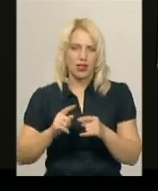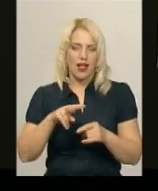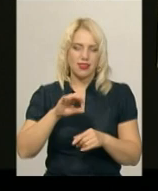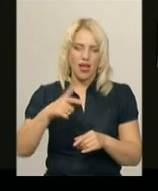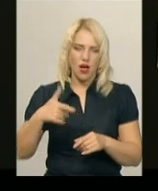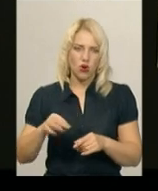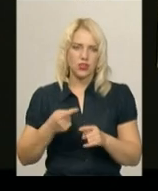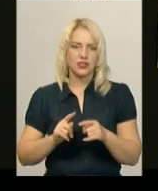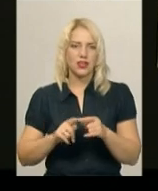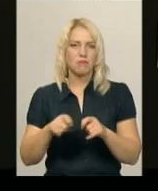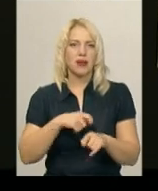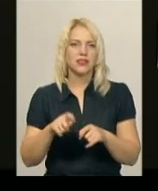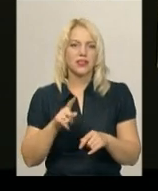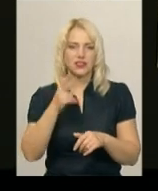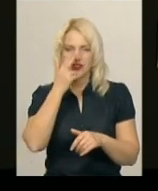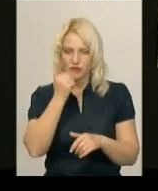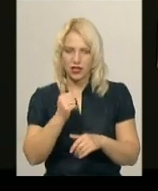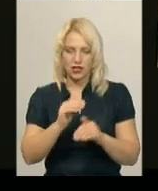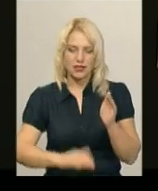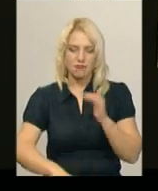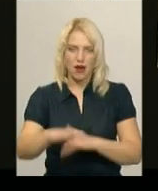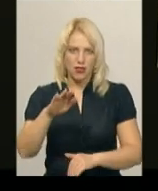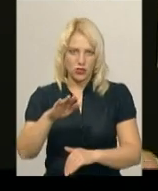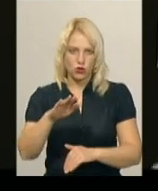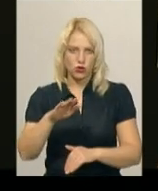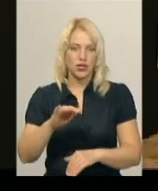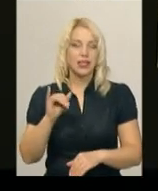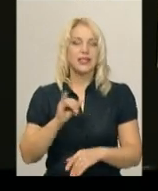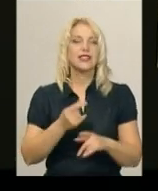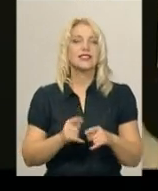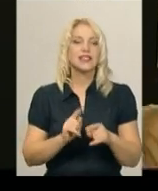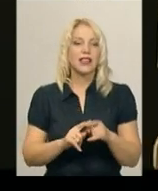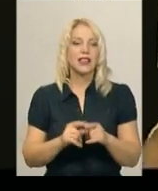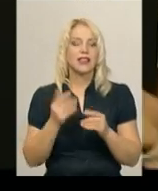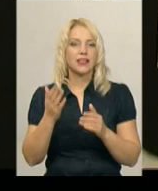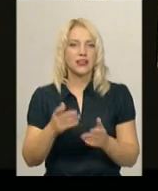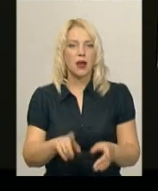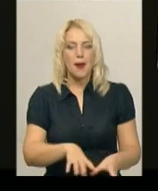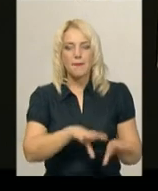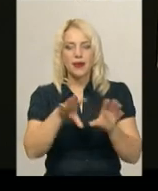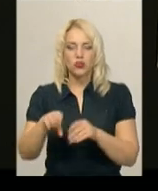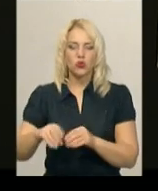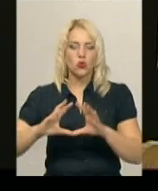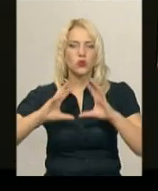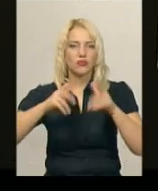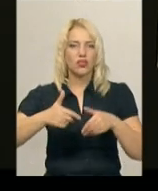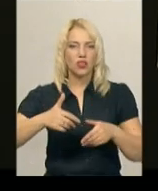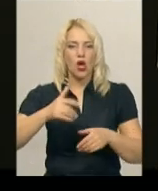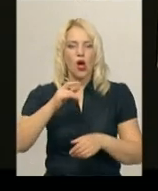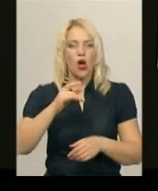матеріалів, до яких вони звикли, самого маличку. І це їх переносить у світ робототехніки,